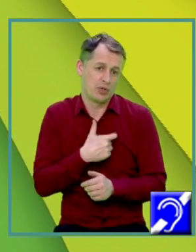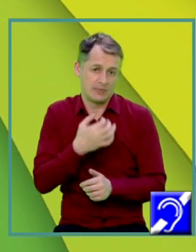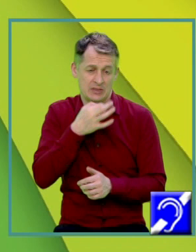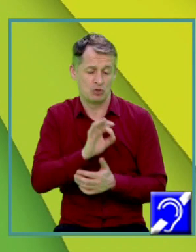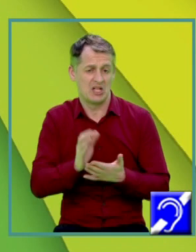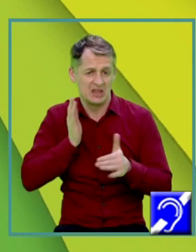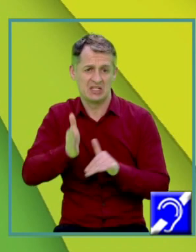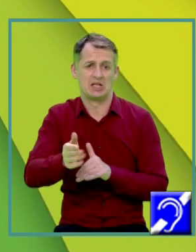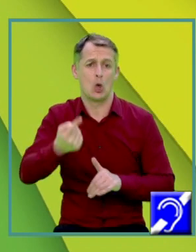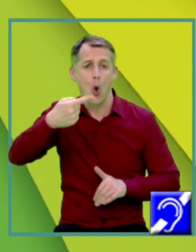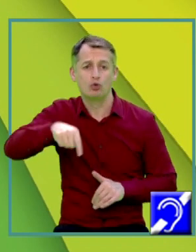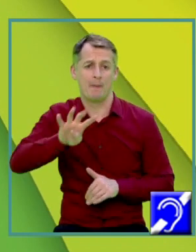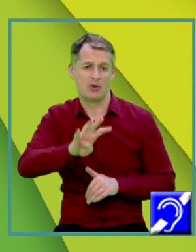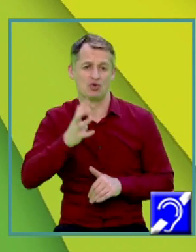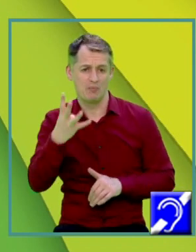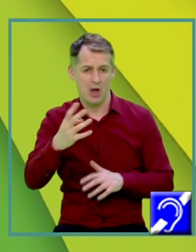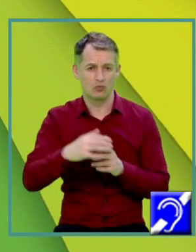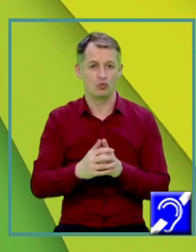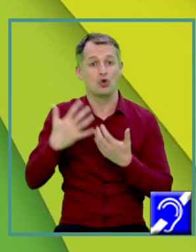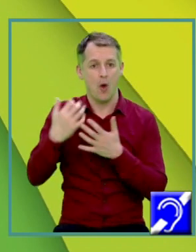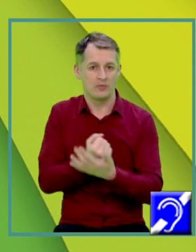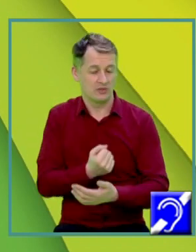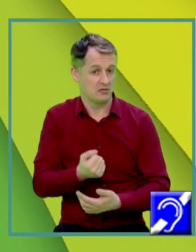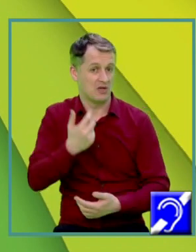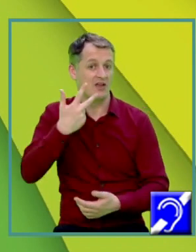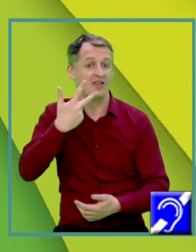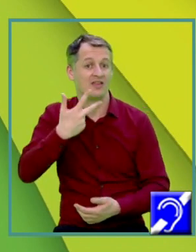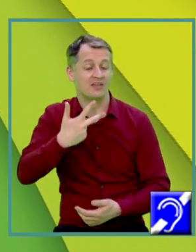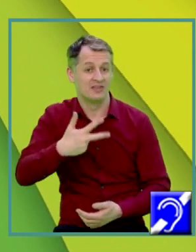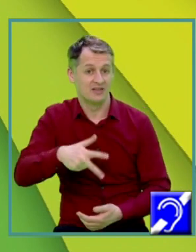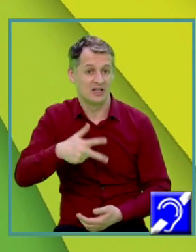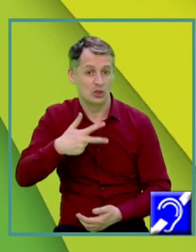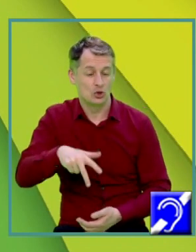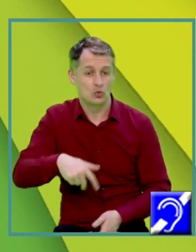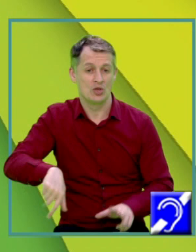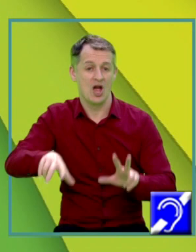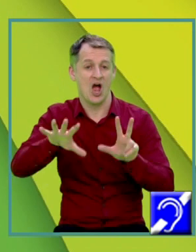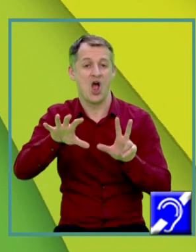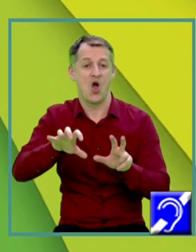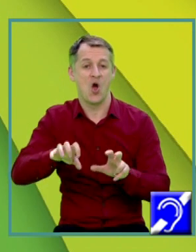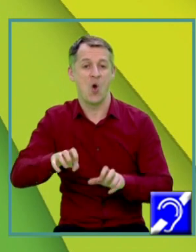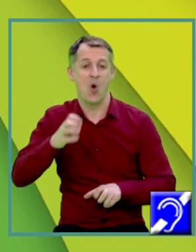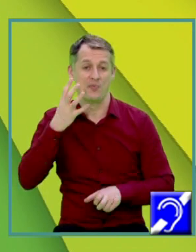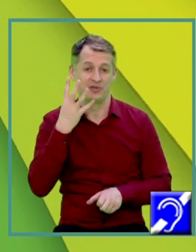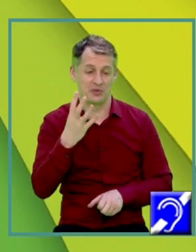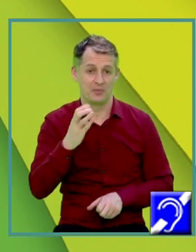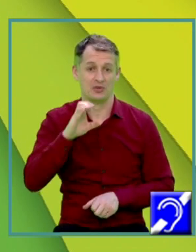144 Și obținem 244 și